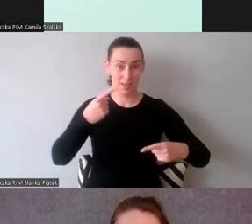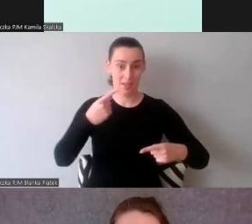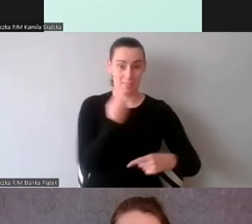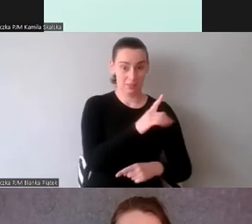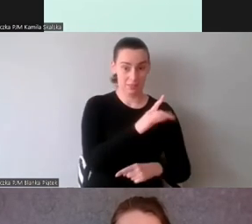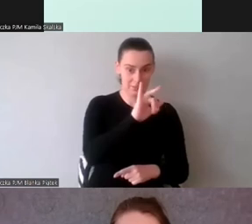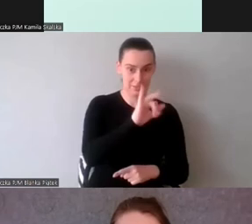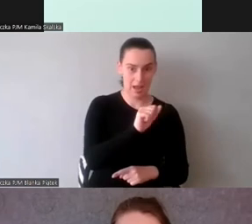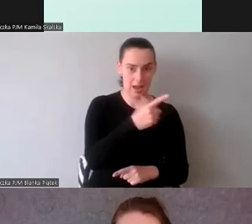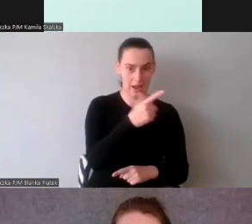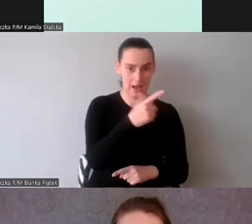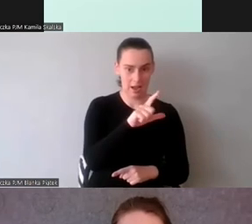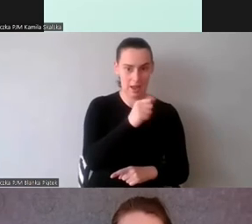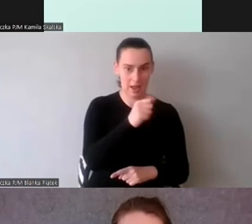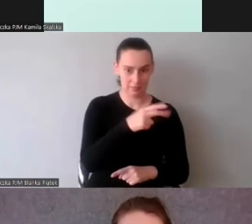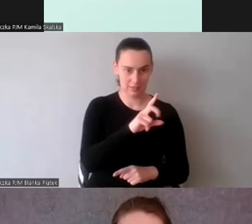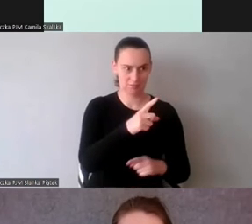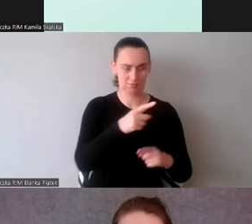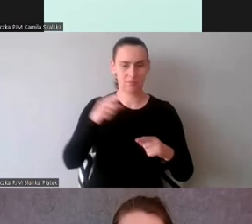naszego testu.